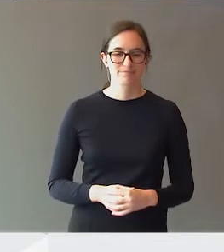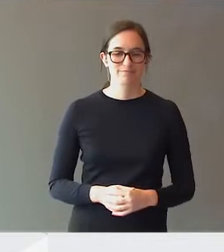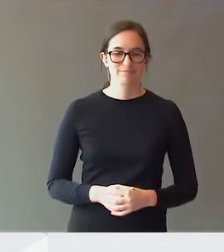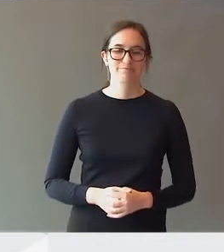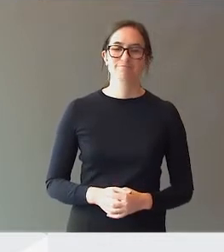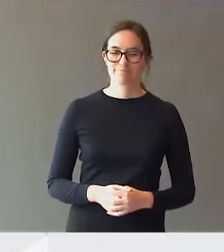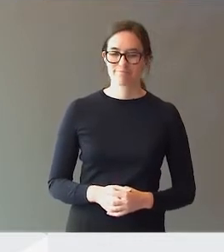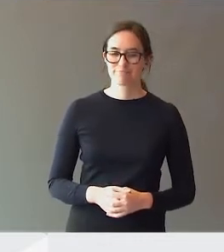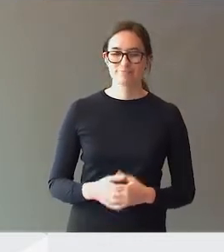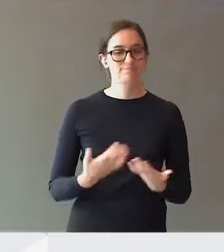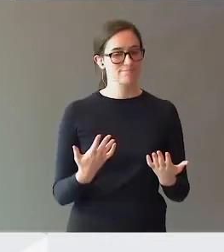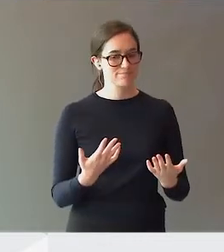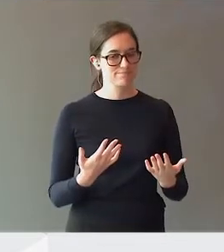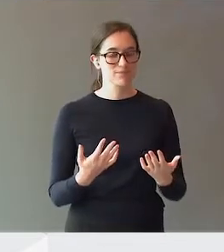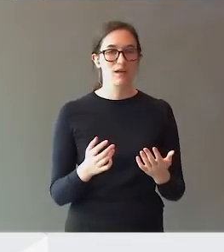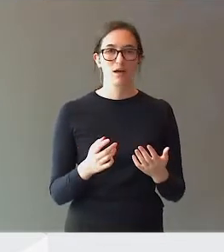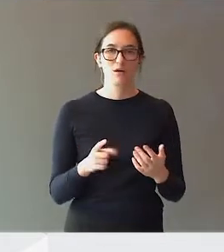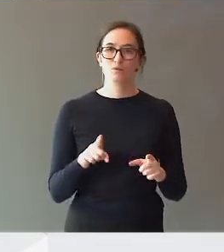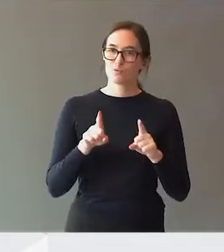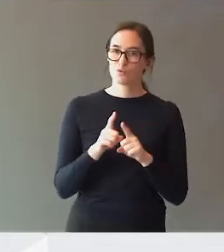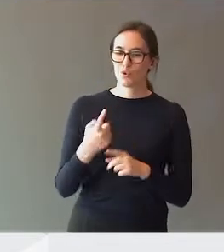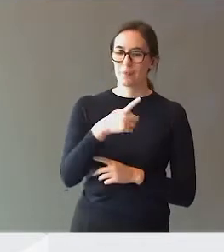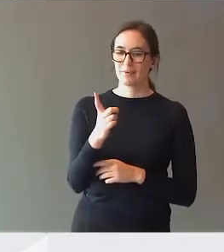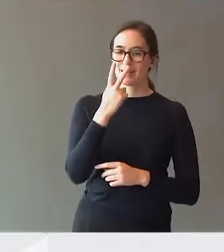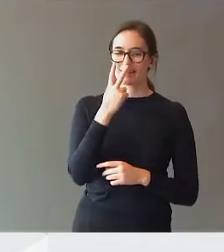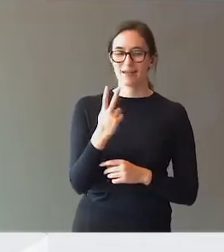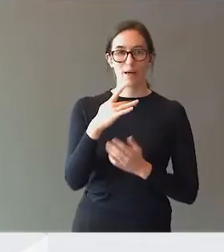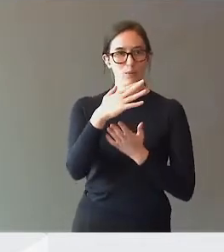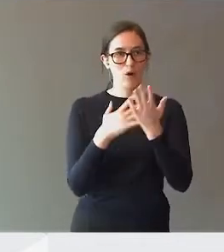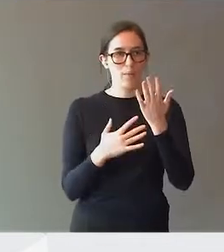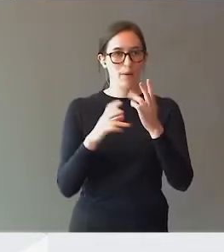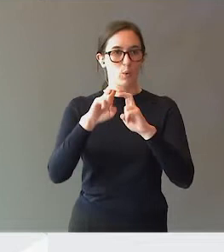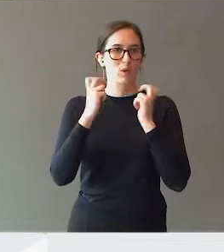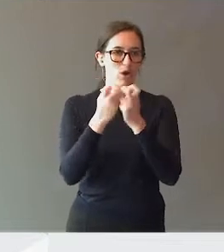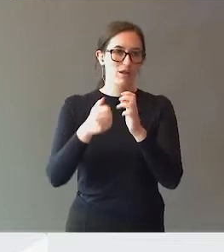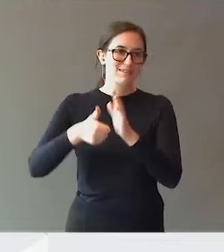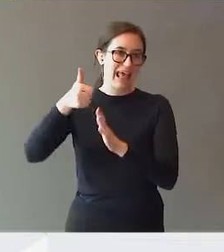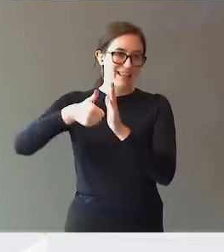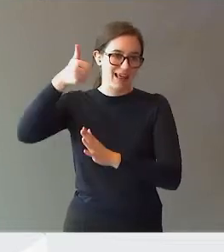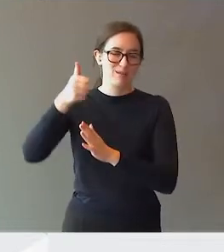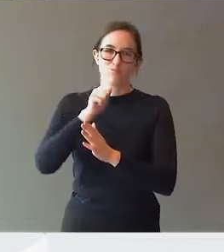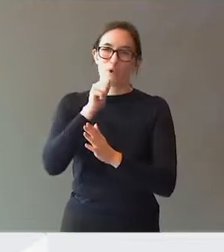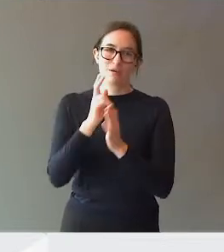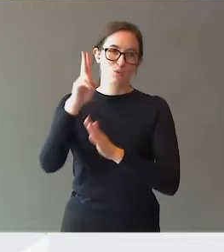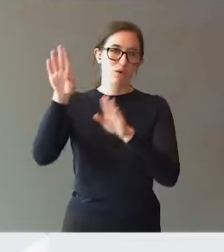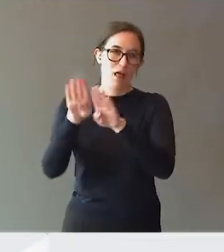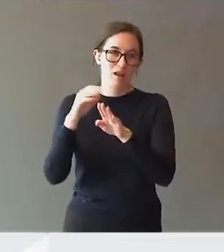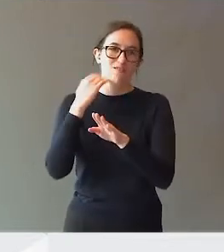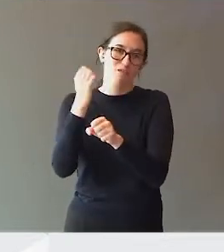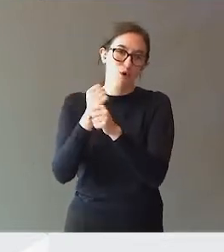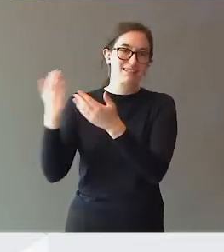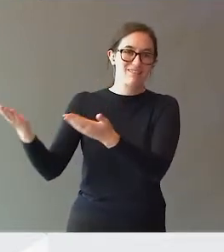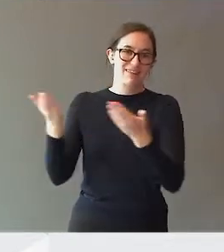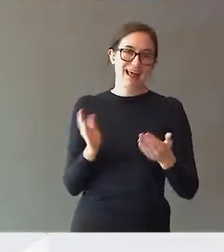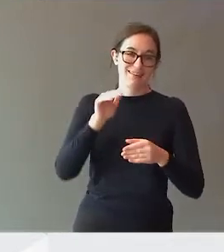Som dere vil se i programmet, så var utvalgsleder Thomas Nordahl invitert til å delta her i dag, men sent i går kveld fikk vi